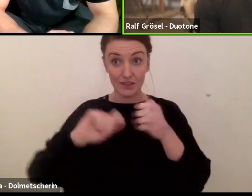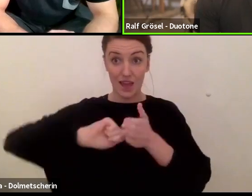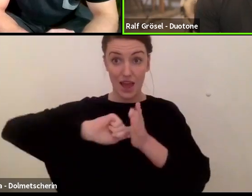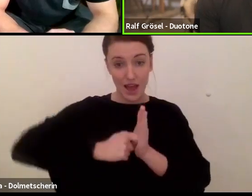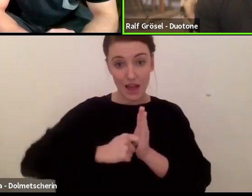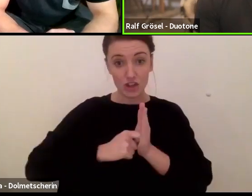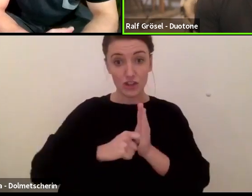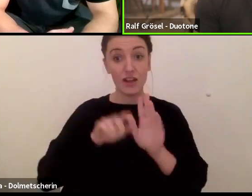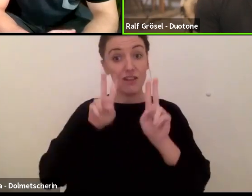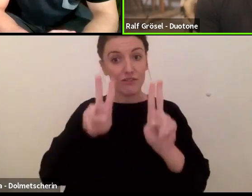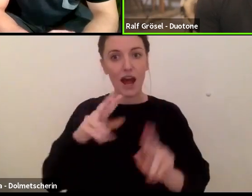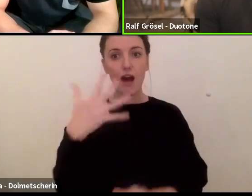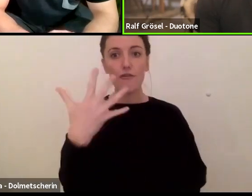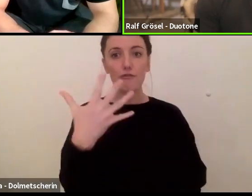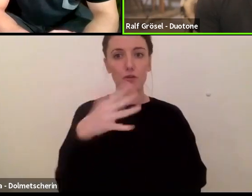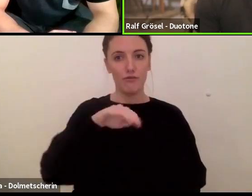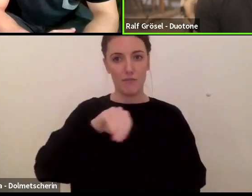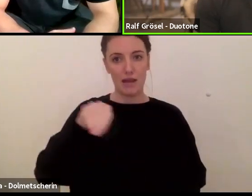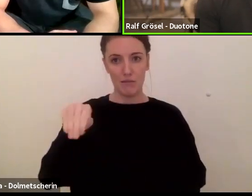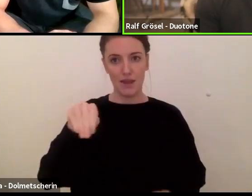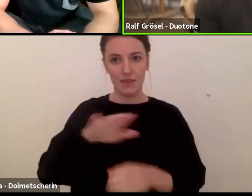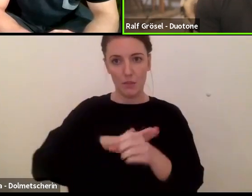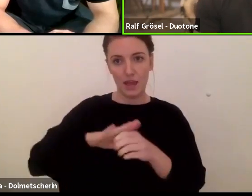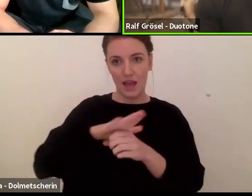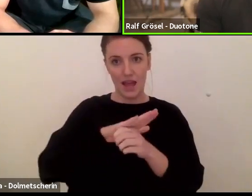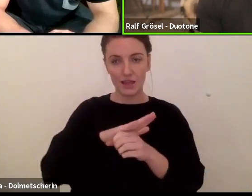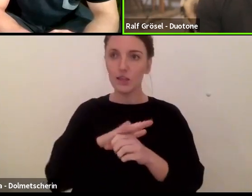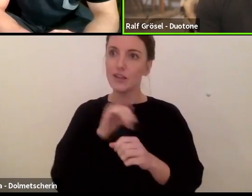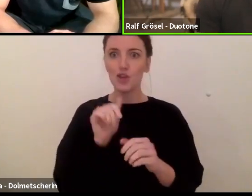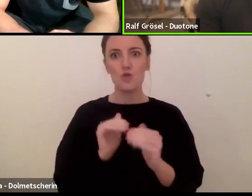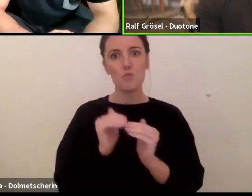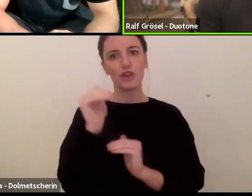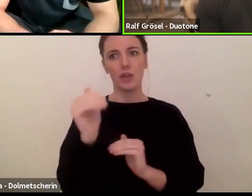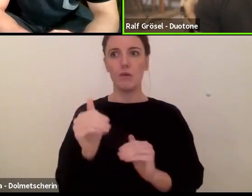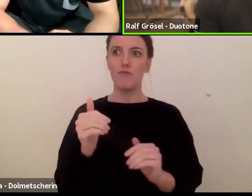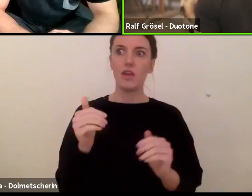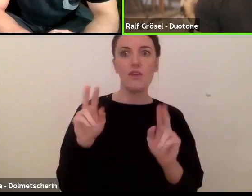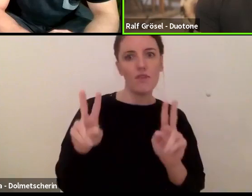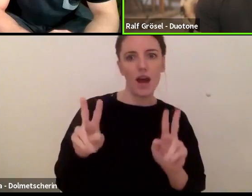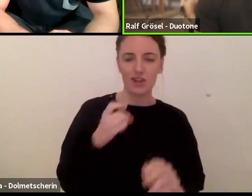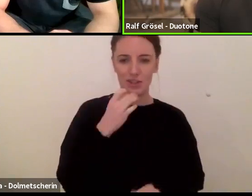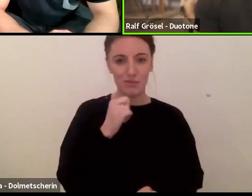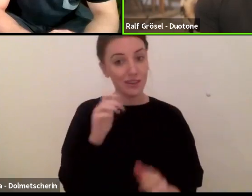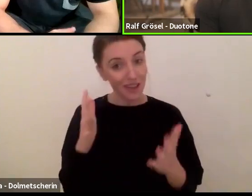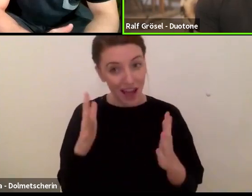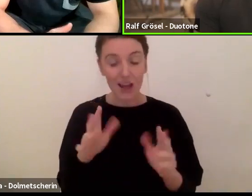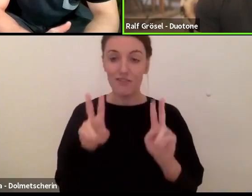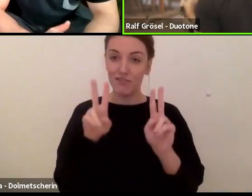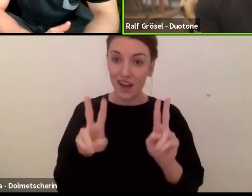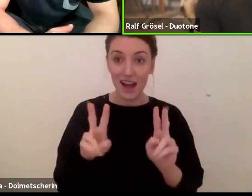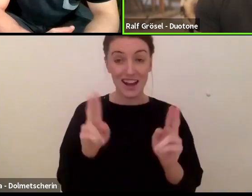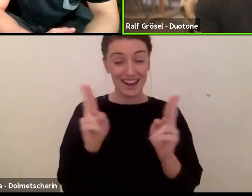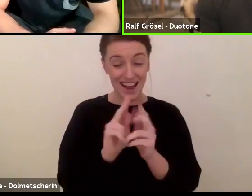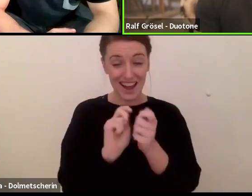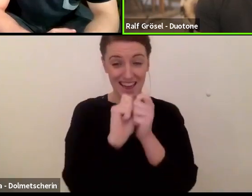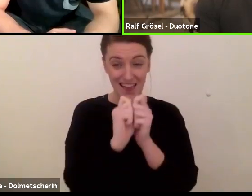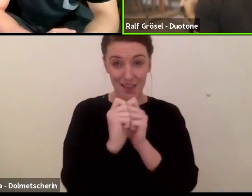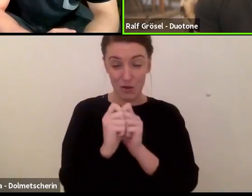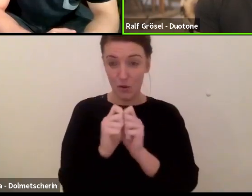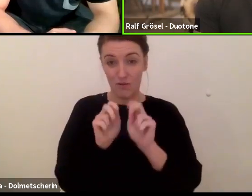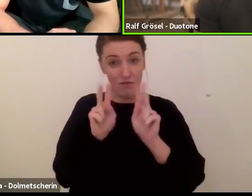Und das ist jetzt auch nicht irgendwie übertrieben, sondern es ist wirklich 5 Millimeter, wenn ich dir einen Kite gebe und mache zwei Änderungen mit einer